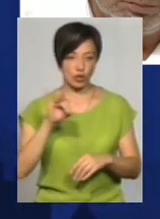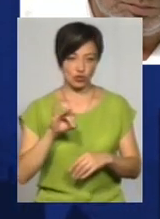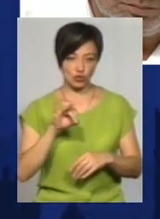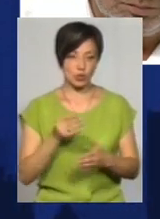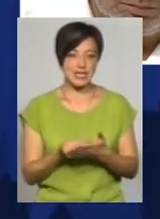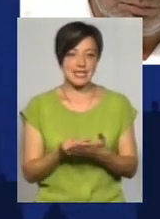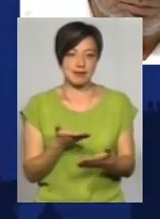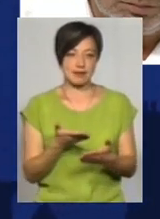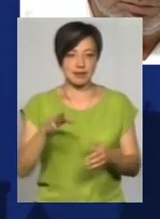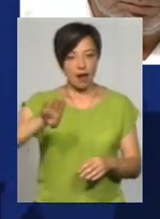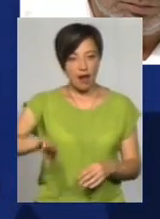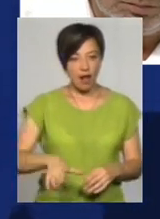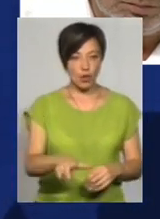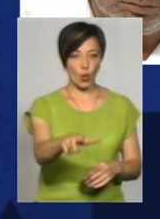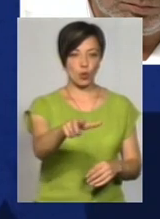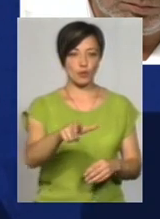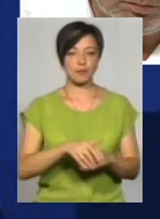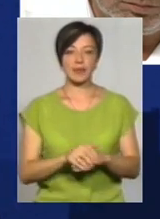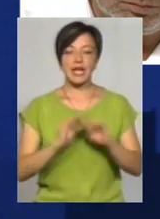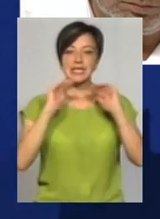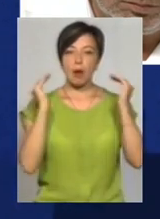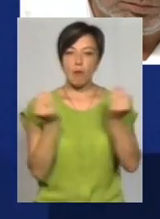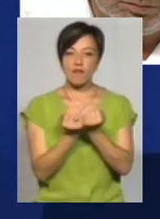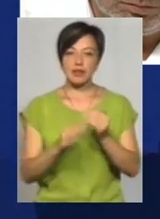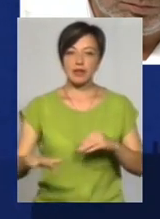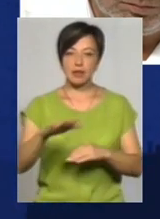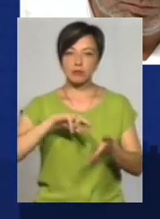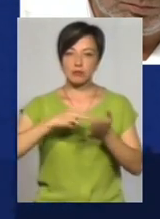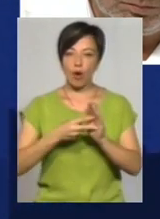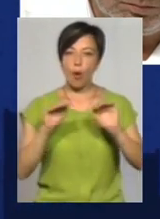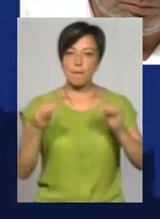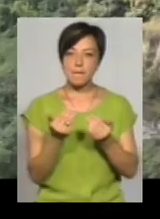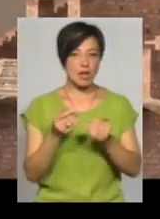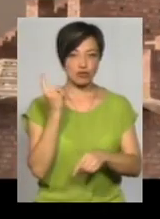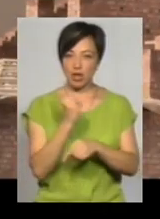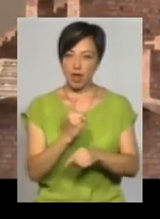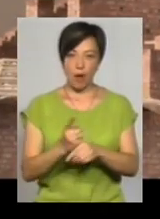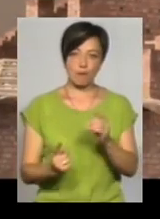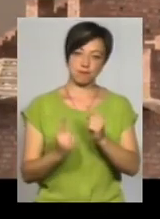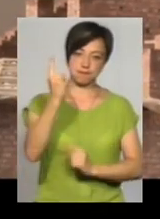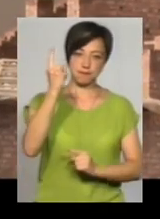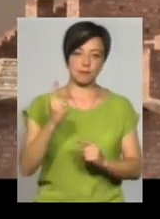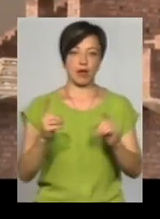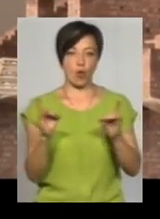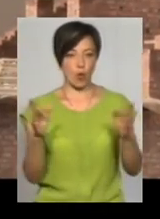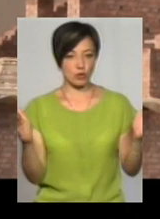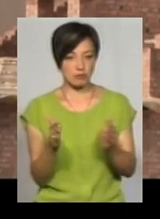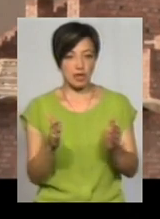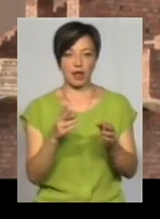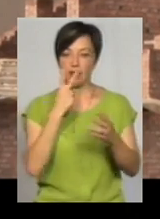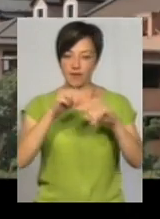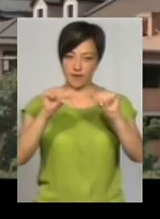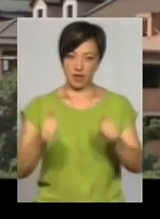цінність каньйону. Заповідна територія передбачає обмеження новобудов за висотою, габаритами та зовнішнім